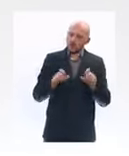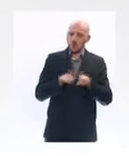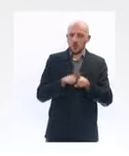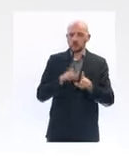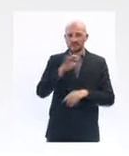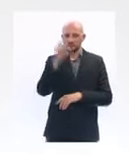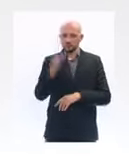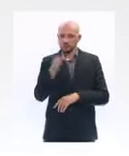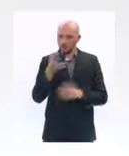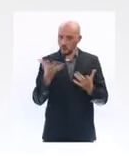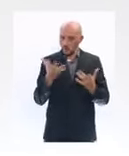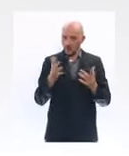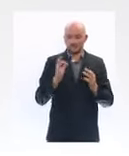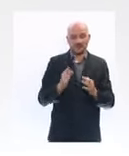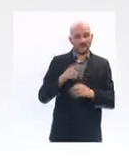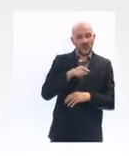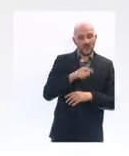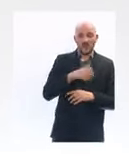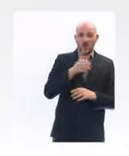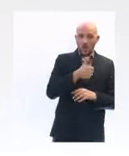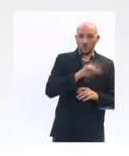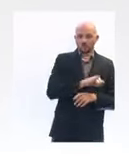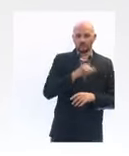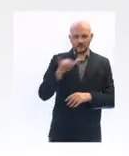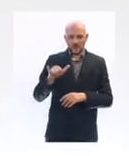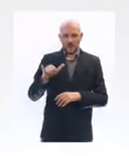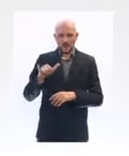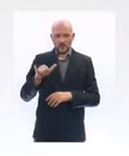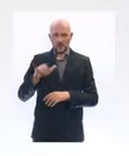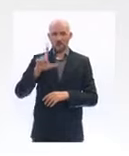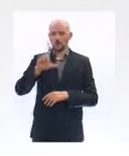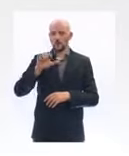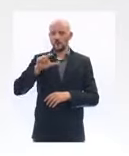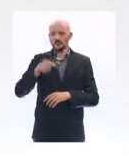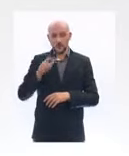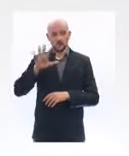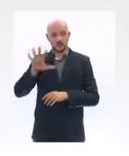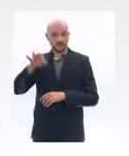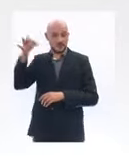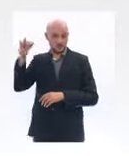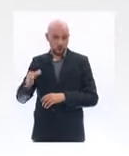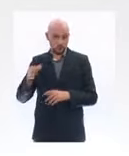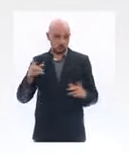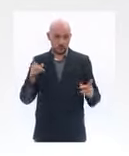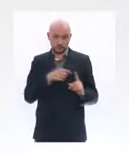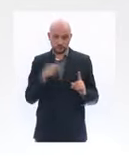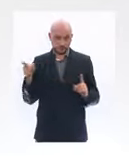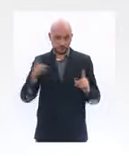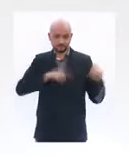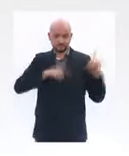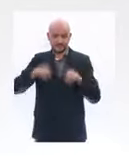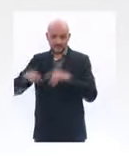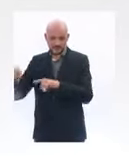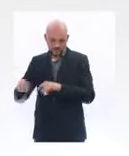% maximum garantie de l'État comprise. Et nous veillerons à ce que toutes les succursales bancaires toutes les agences